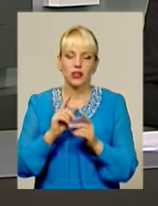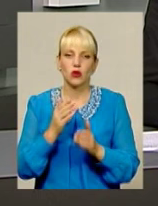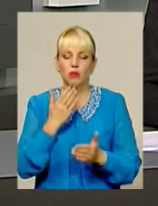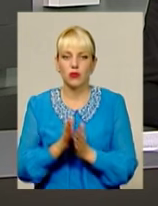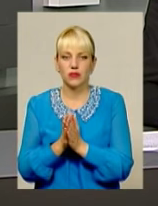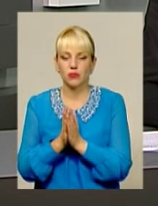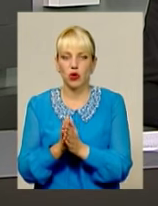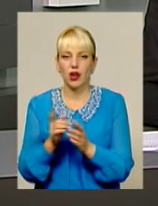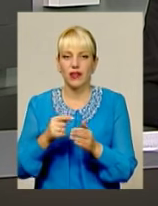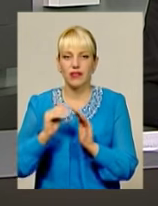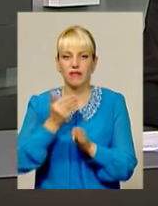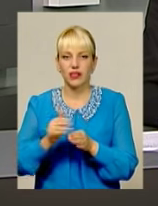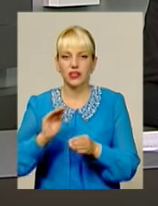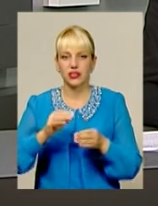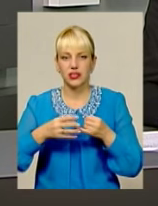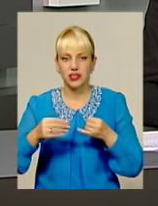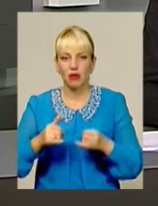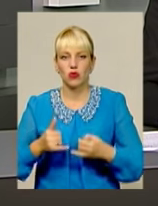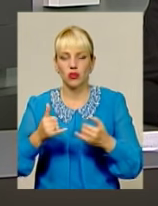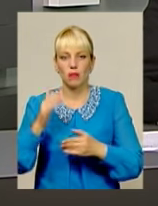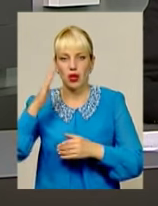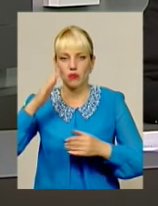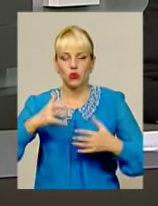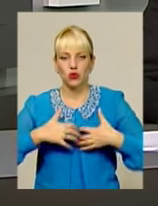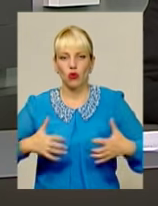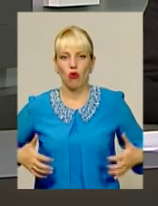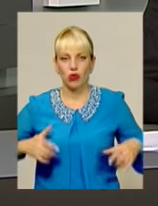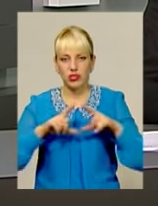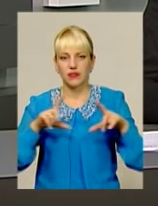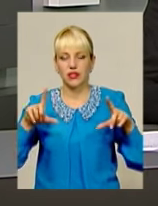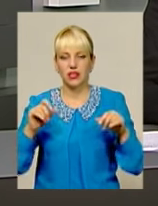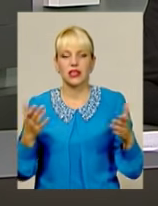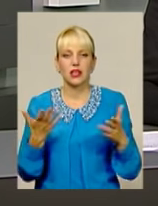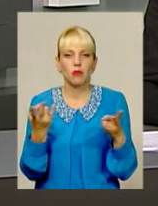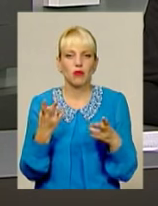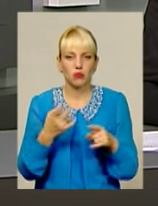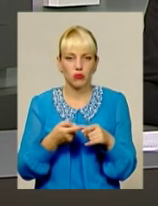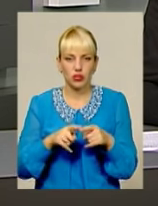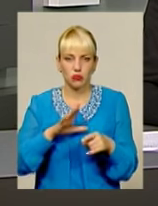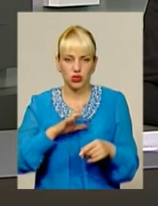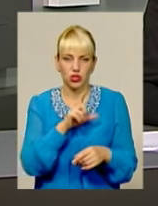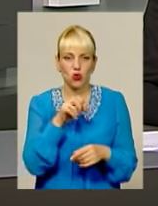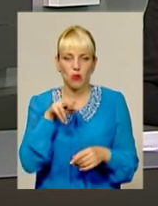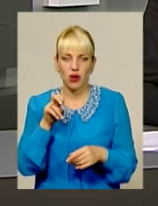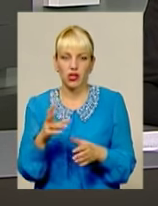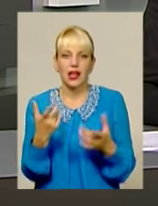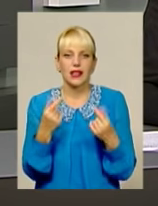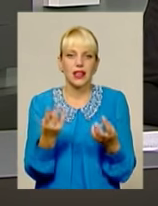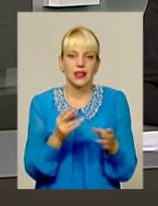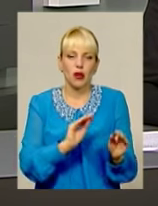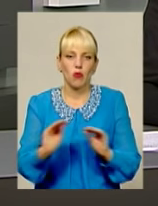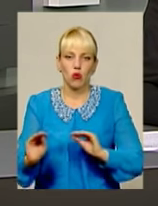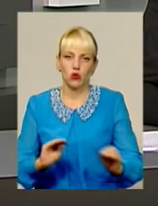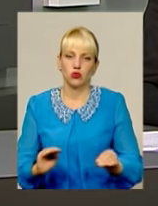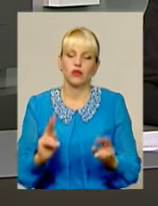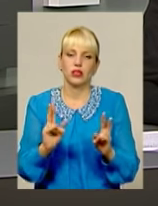виділення землі для майбутнього звіринця. Отож, яким має бути новий зоопарк і де його потрібно розташувати, а також, хто саме